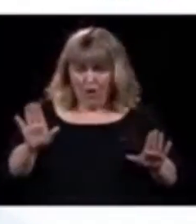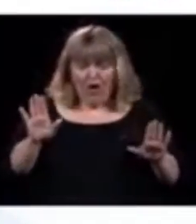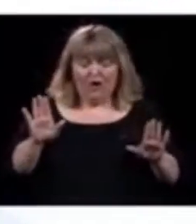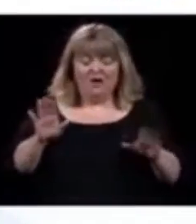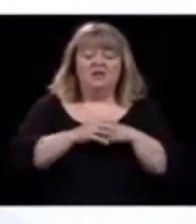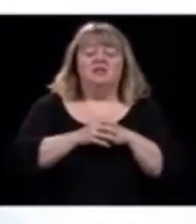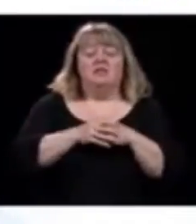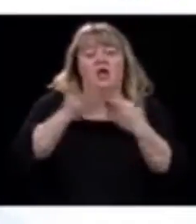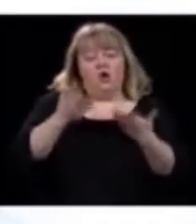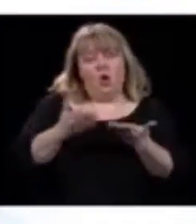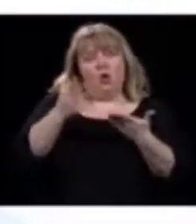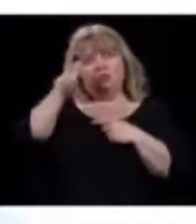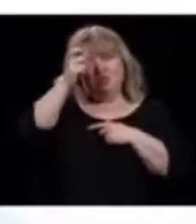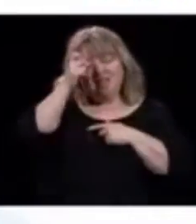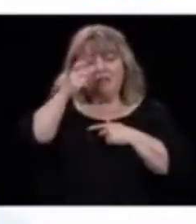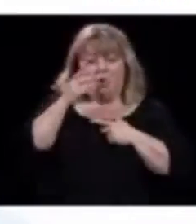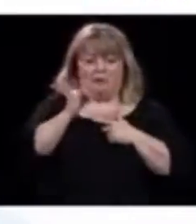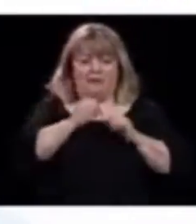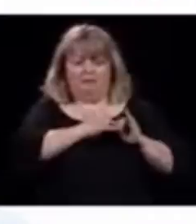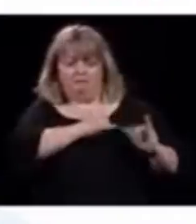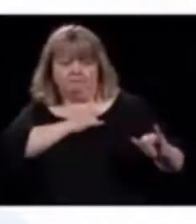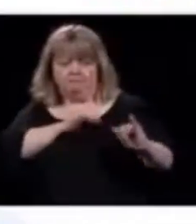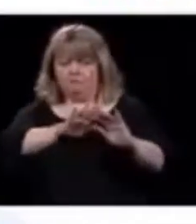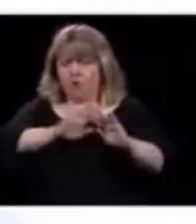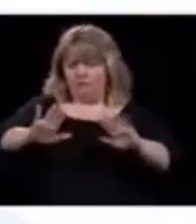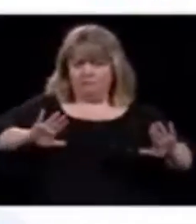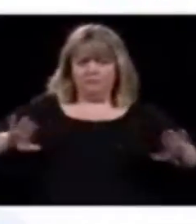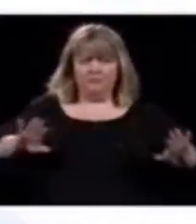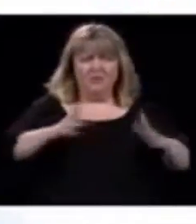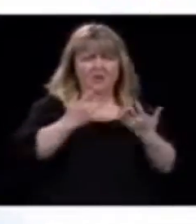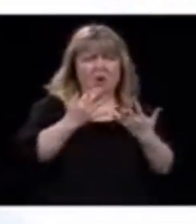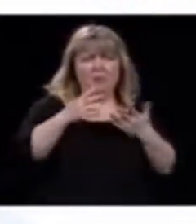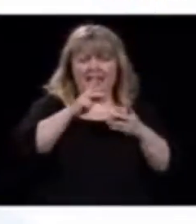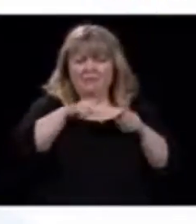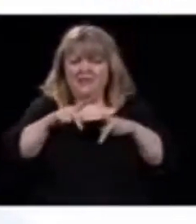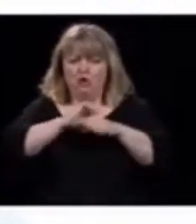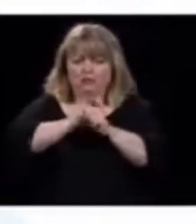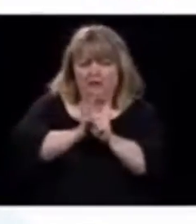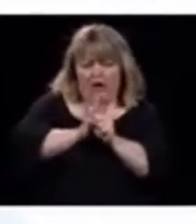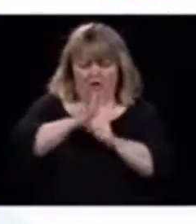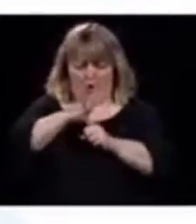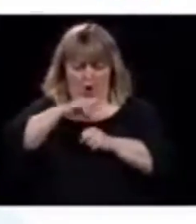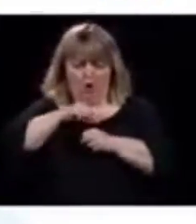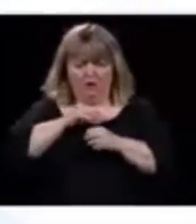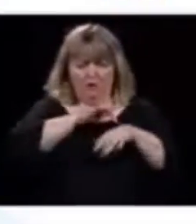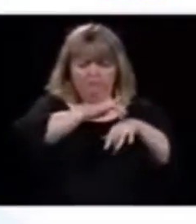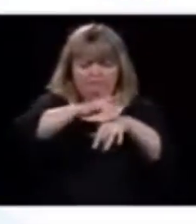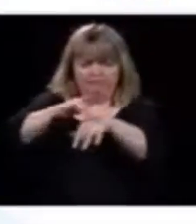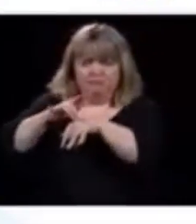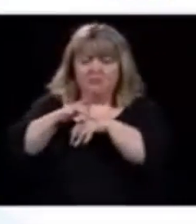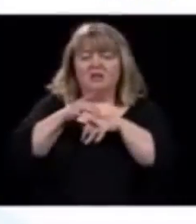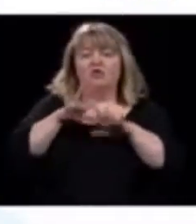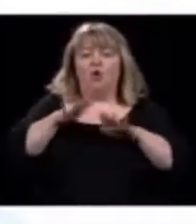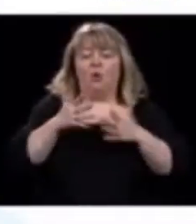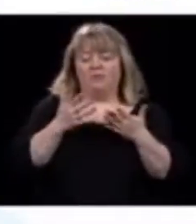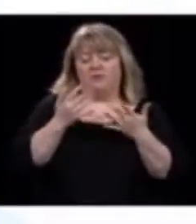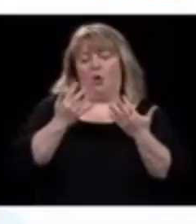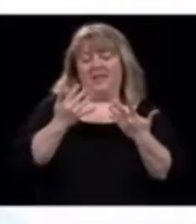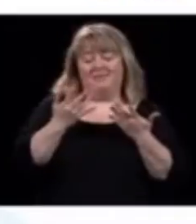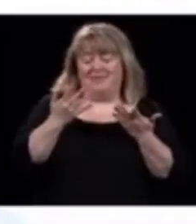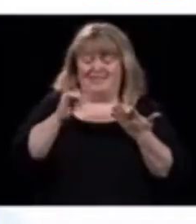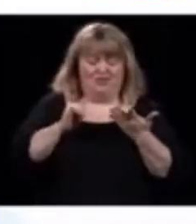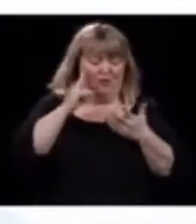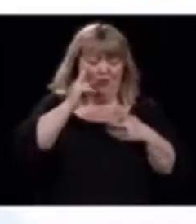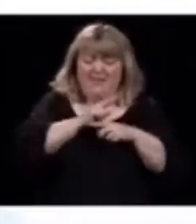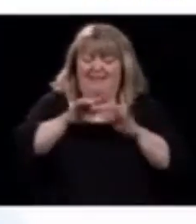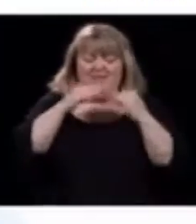il y eu combien de personnes infectées qui ont été en contact avec des personnes, puis c'est, dans la communauté, dans des repas de famille, ça que ça se passe. Donc là, ce que nous, on fait,